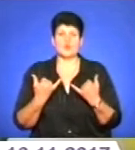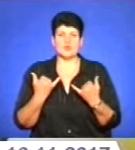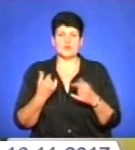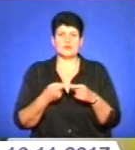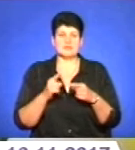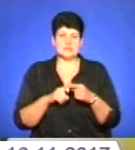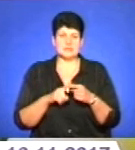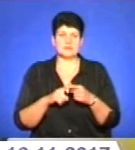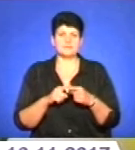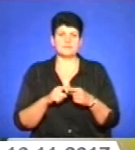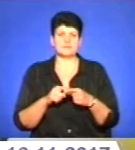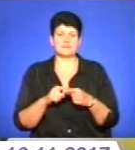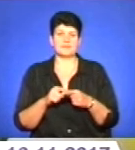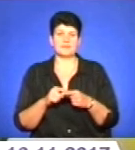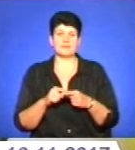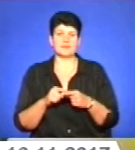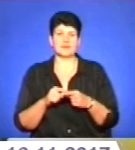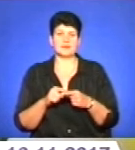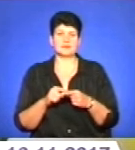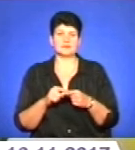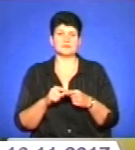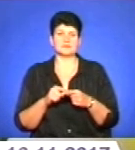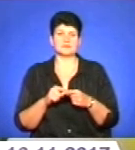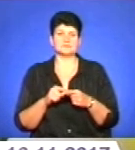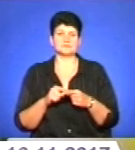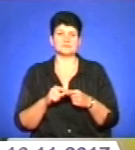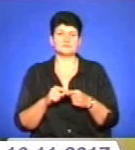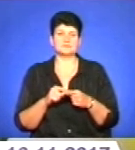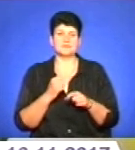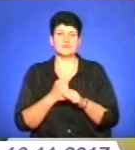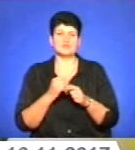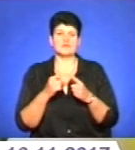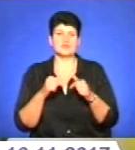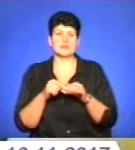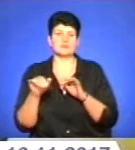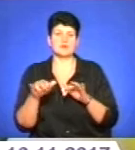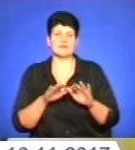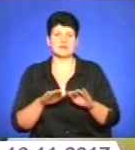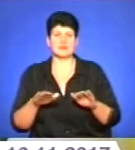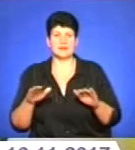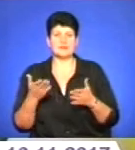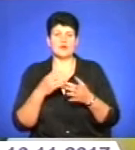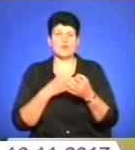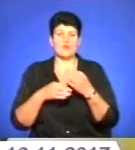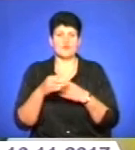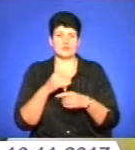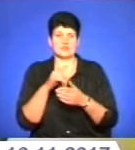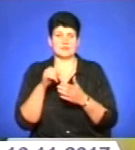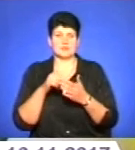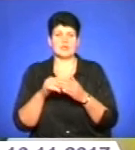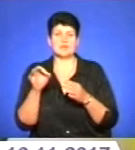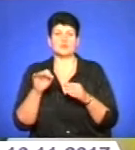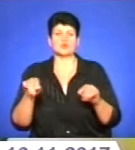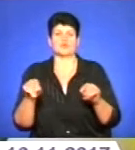це працює власний відділ у справах дітей, де обговорюється питання про